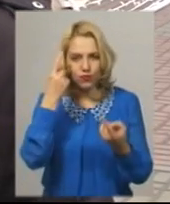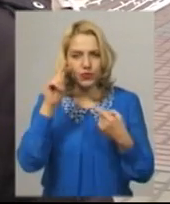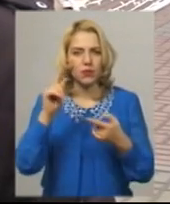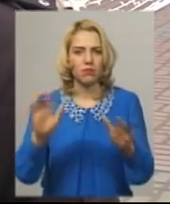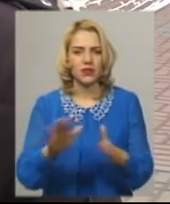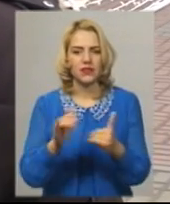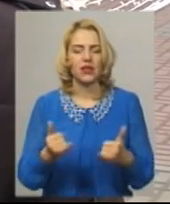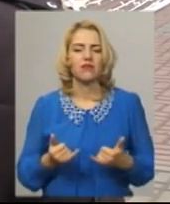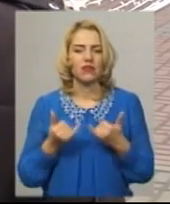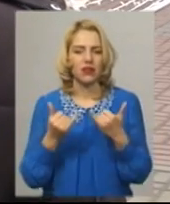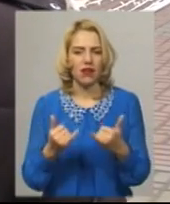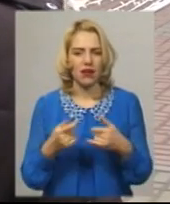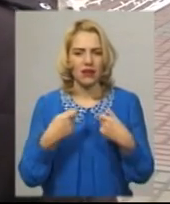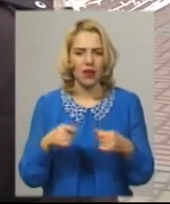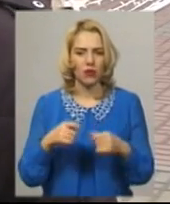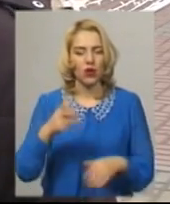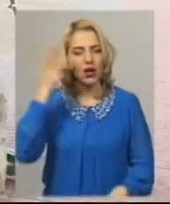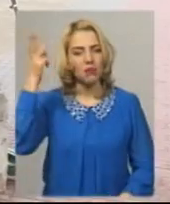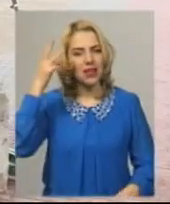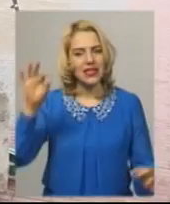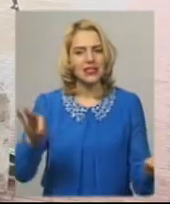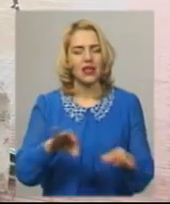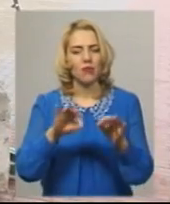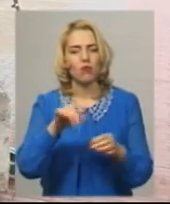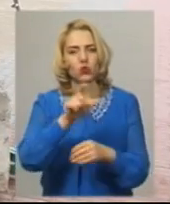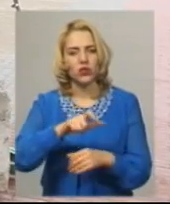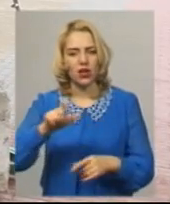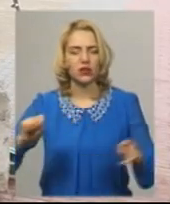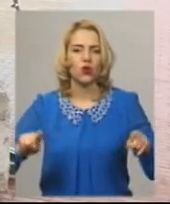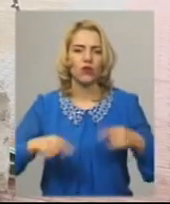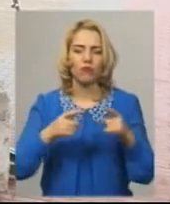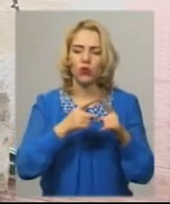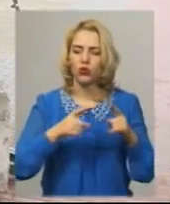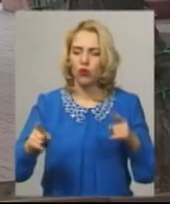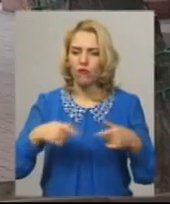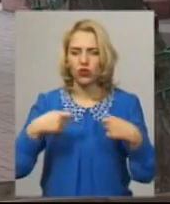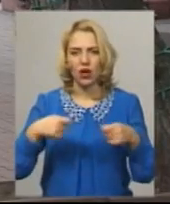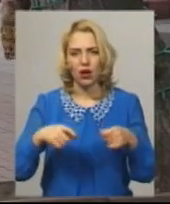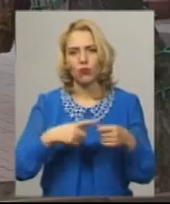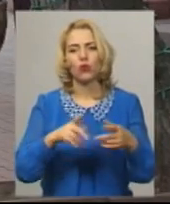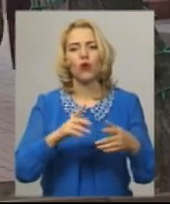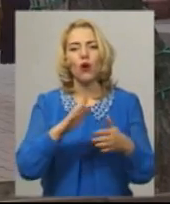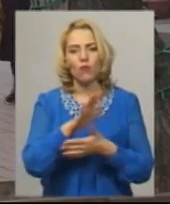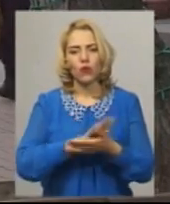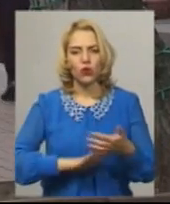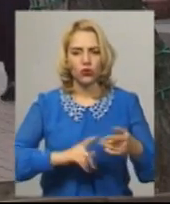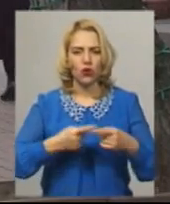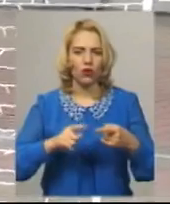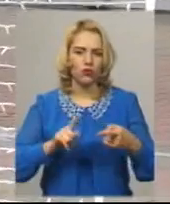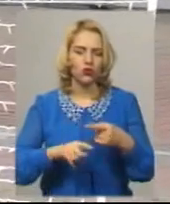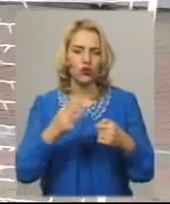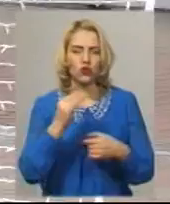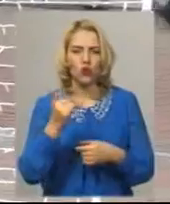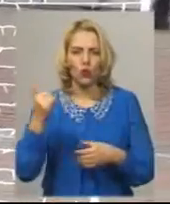пісня саме для Різдвяного ярмарку хмельницькими музикантами. Організатори впродовж Різдвяного ярмарку планують презентувати